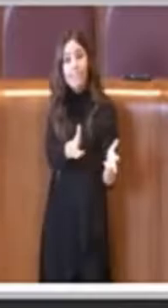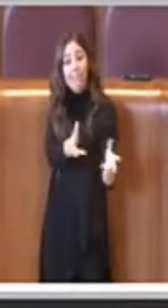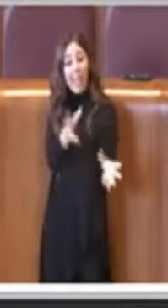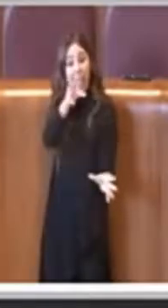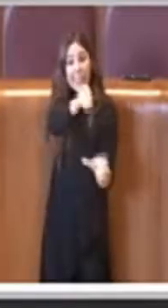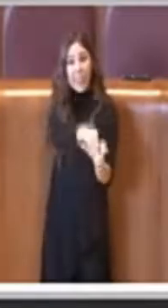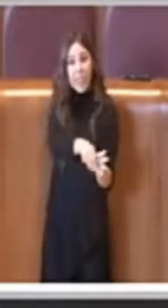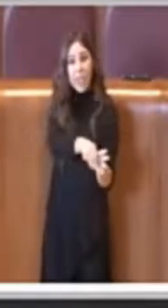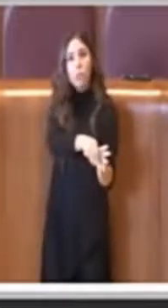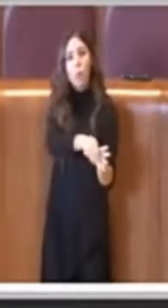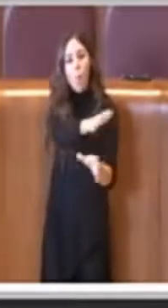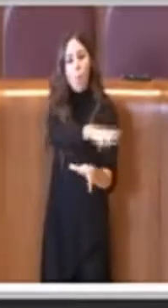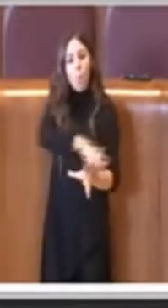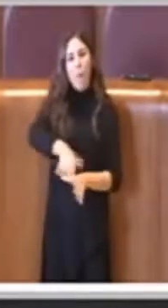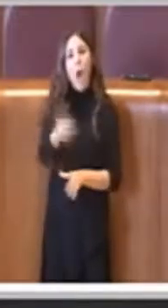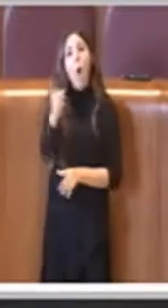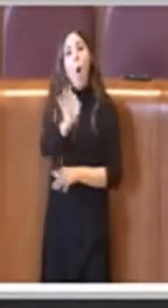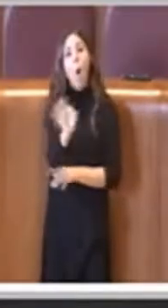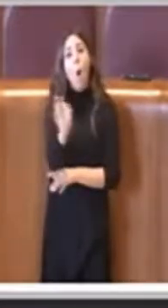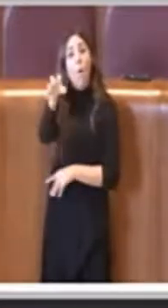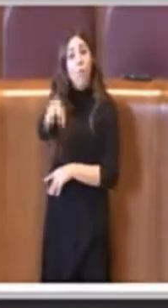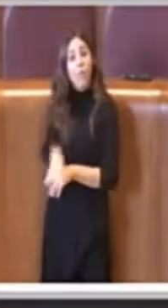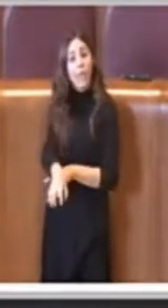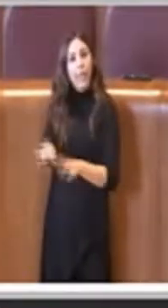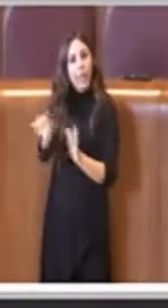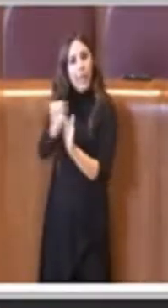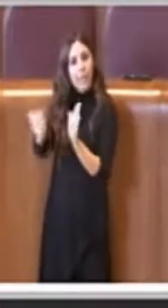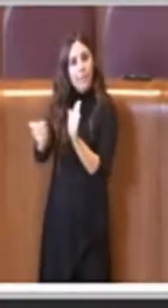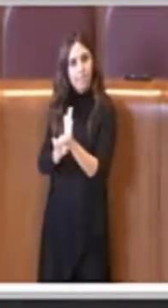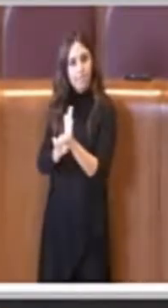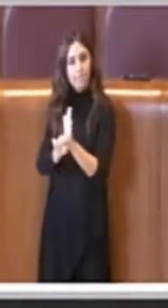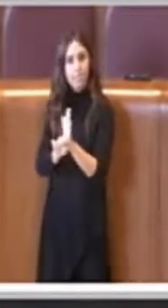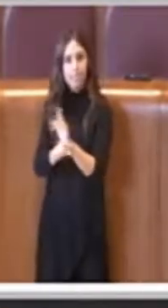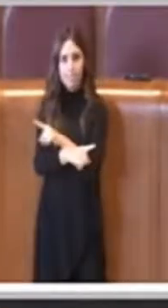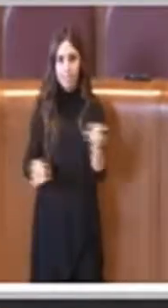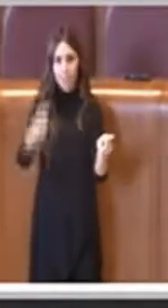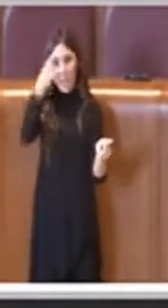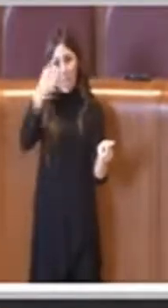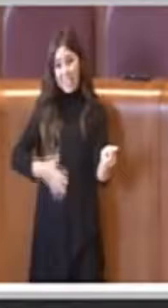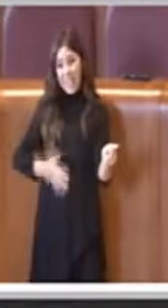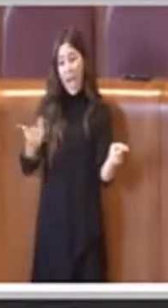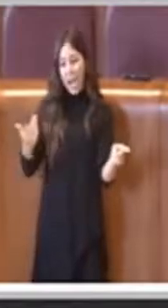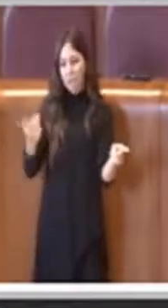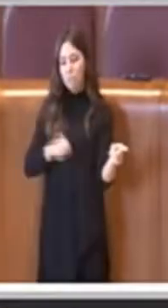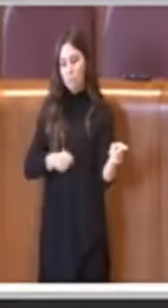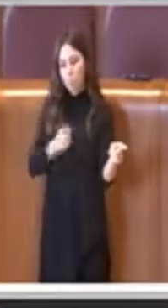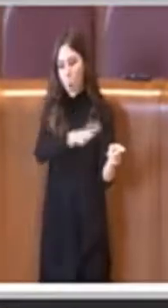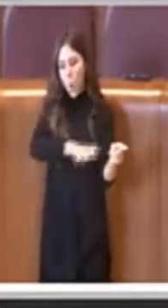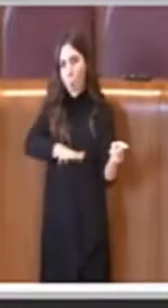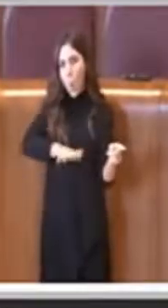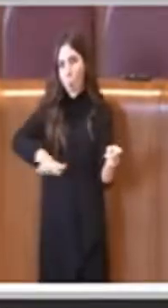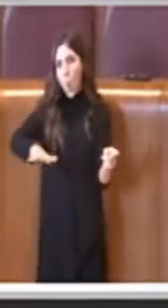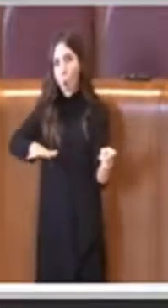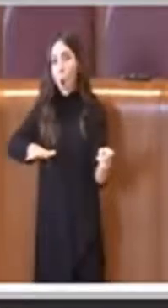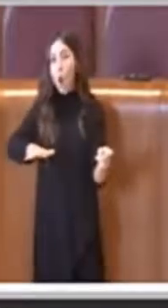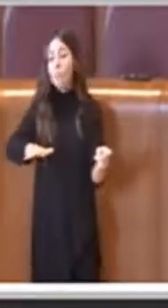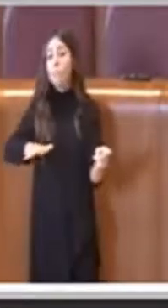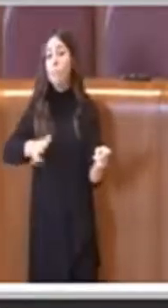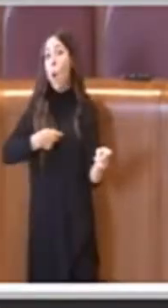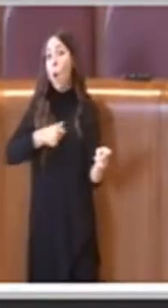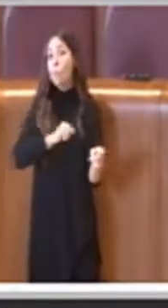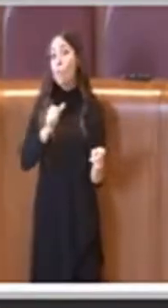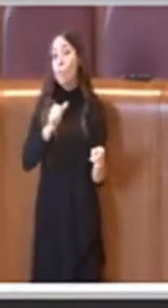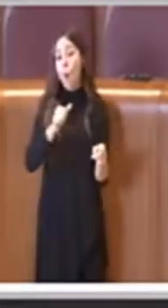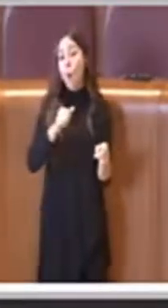parchi e delle ville storiche, luogo chiaramente come sappiamo e come possiamo immaginare perché non dobbiamo essere per forza veterinari,